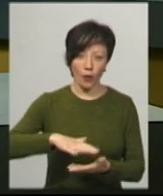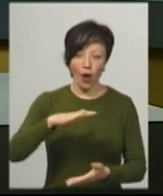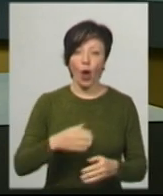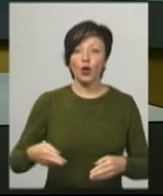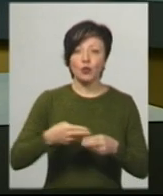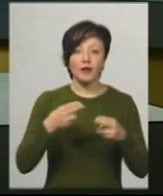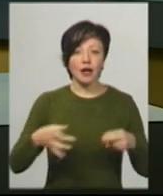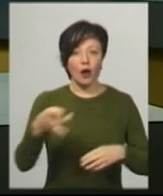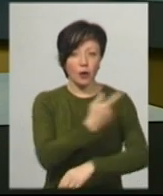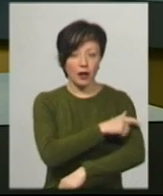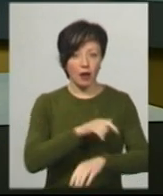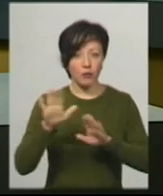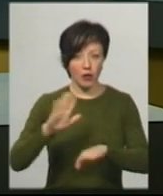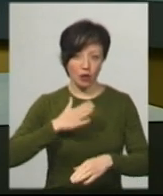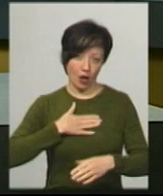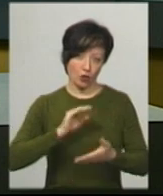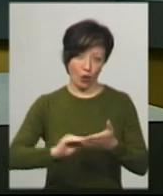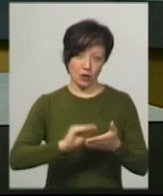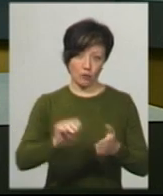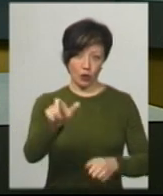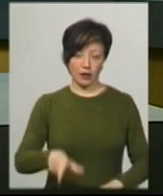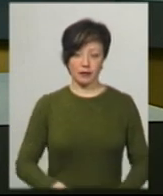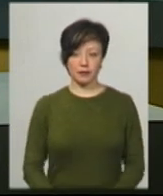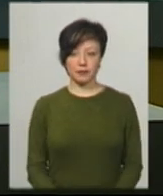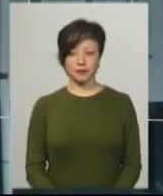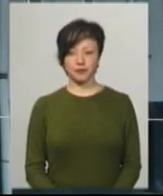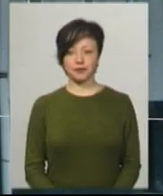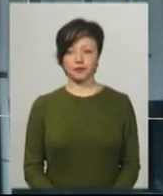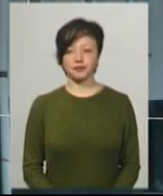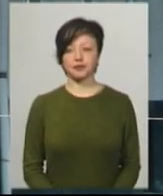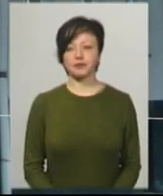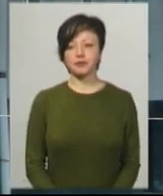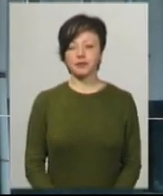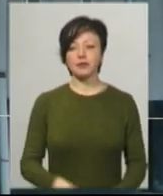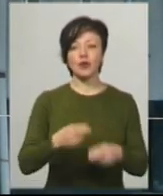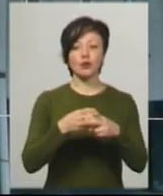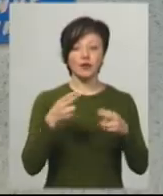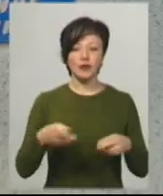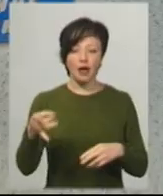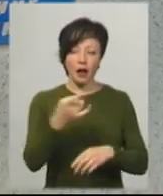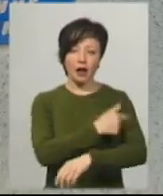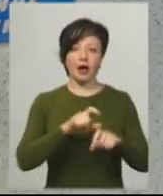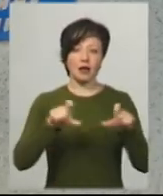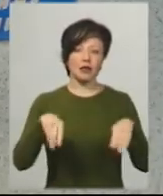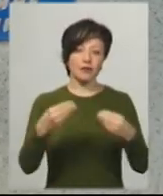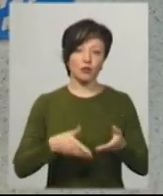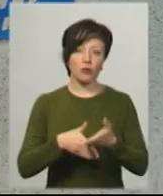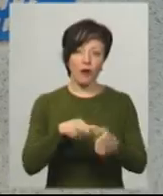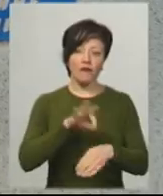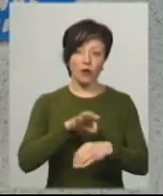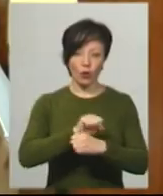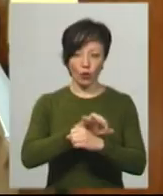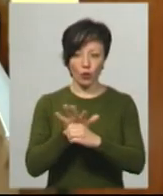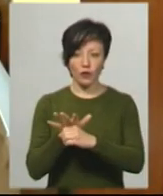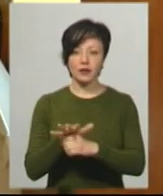районні лікарні побувала і наша кореспондентка Неля Шпулак. Донайвецька районні лікарня надаватиме допомогу хворим на